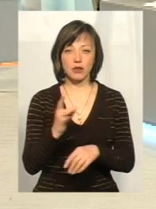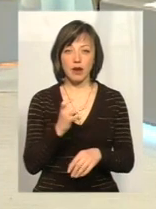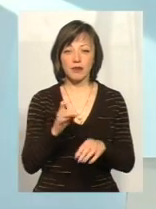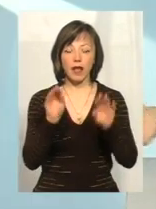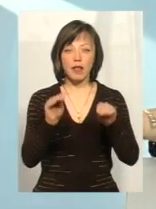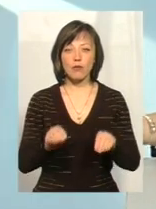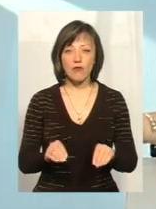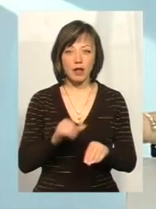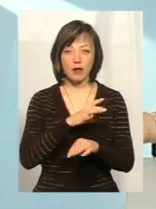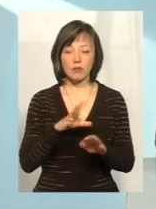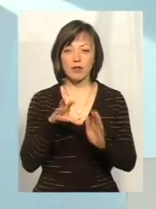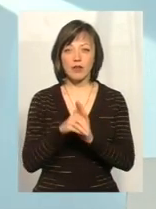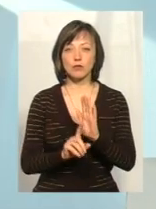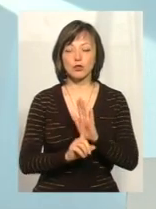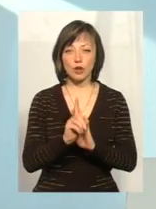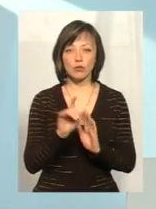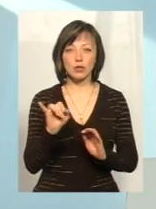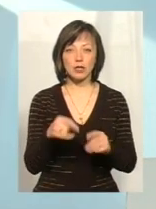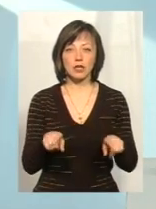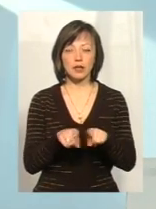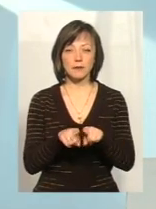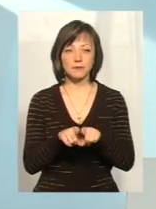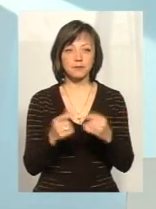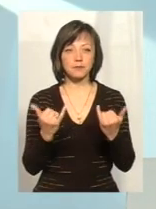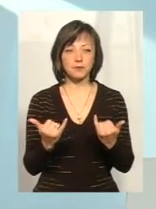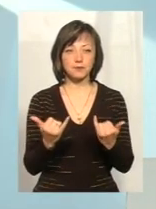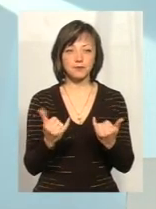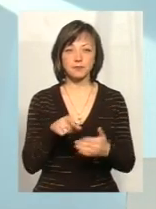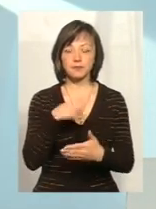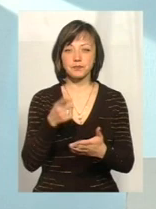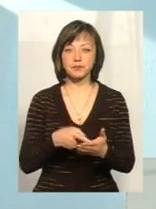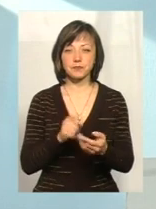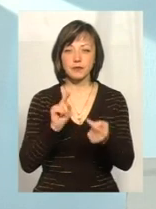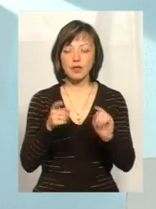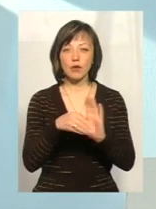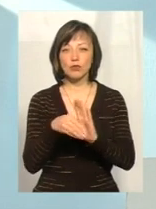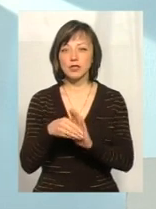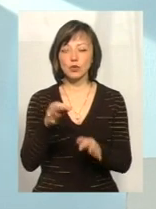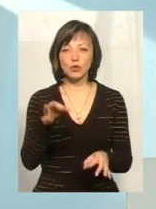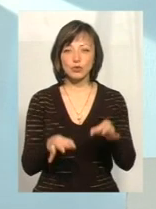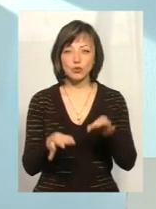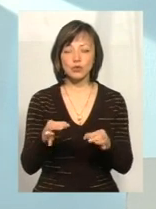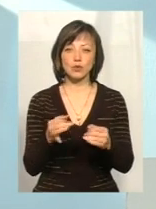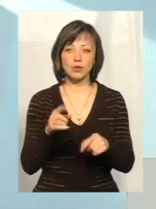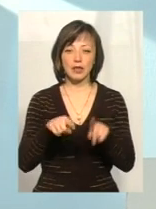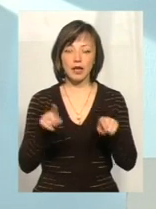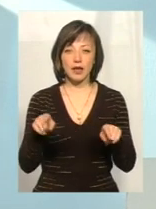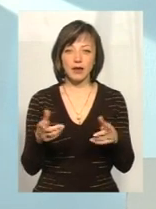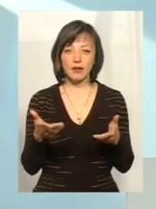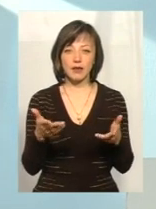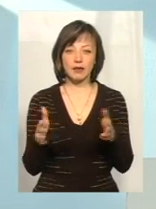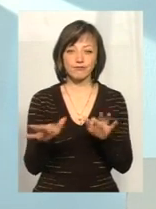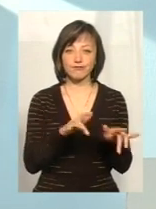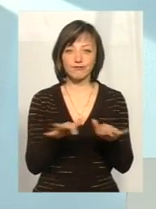воно вже не було введено з самого початку, так само зараз йде питання антикорупційного суду, так само йдуть певні такі ігрища.